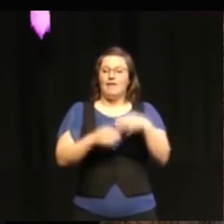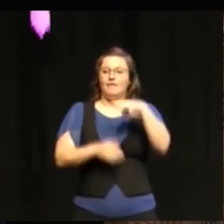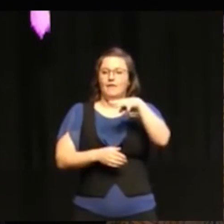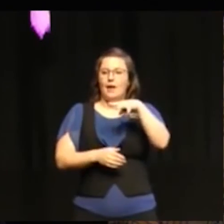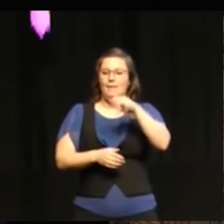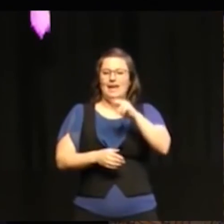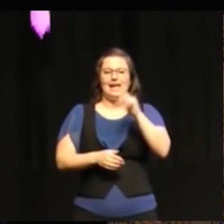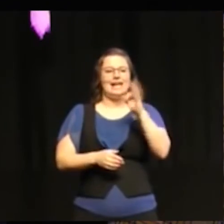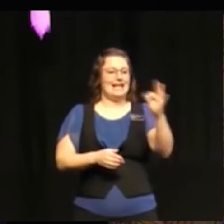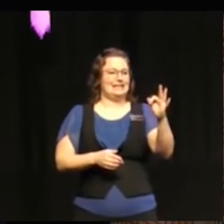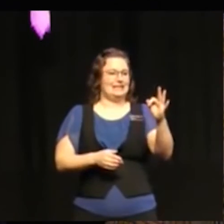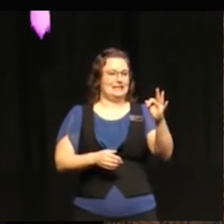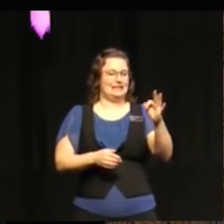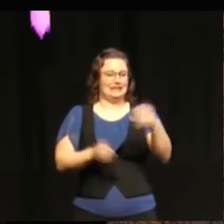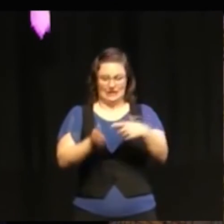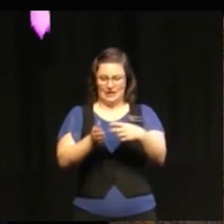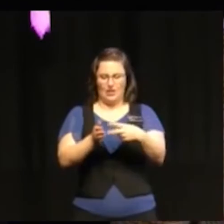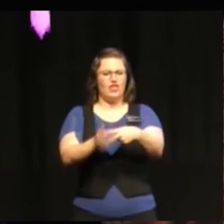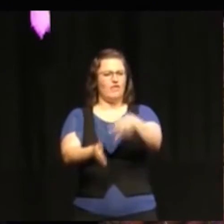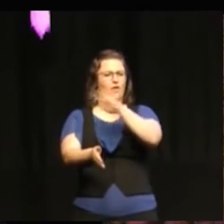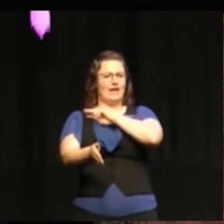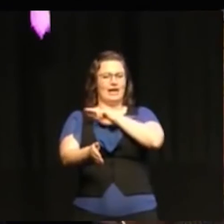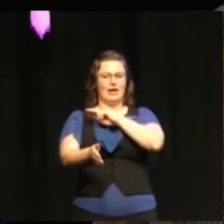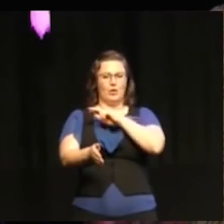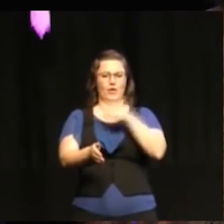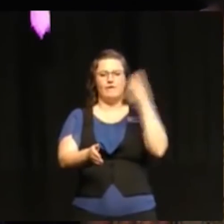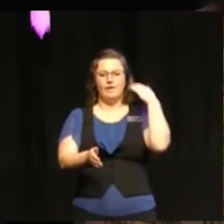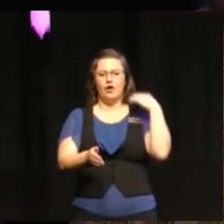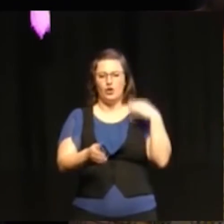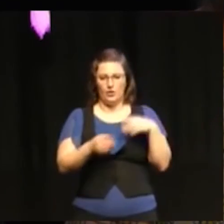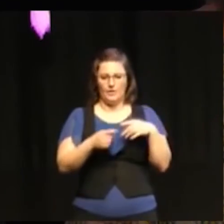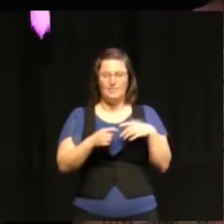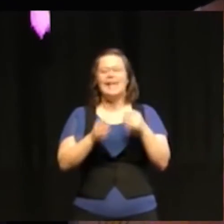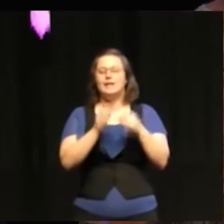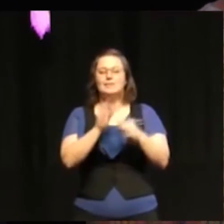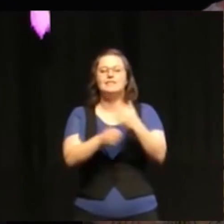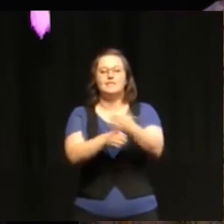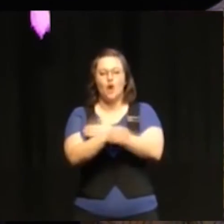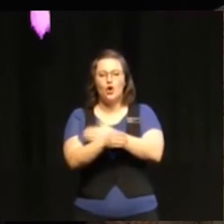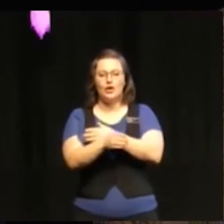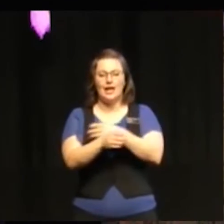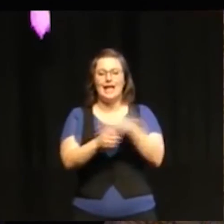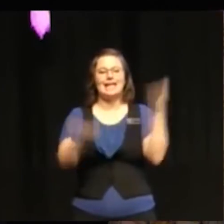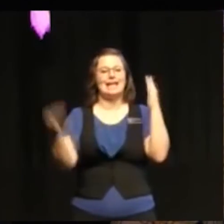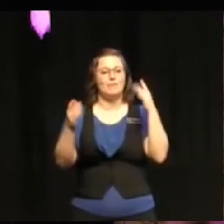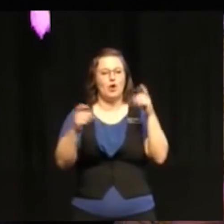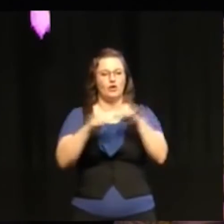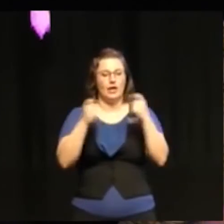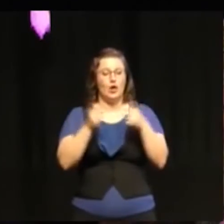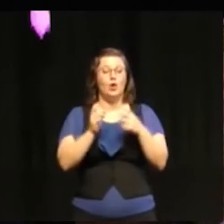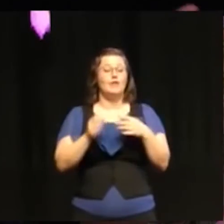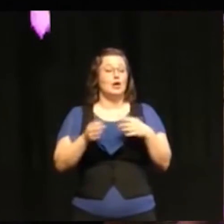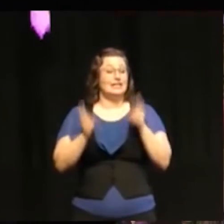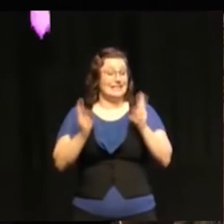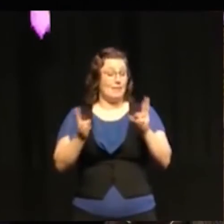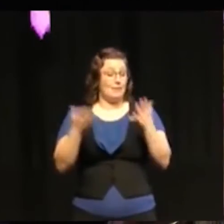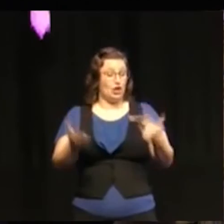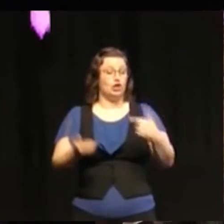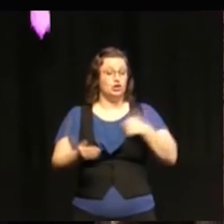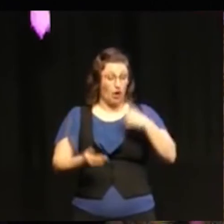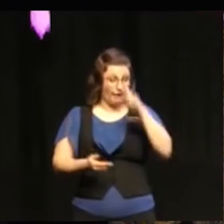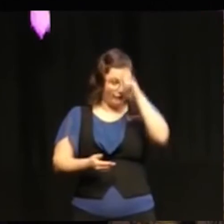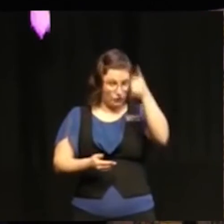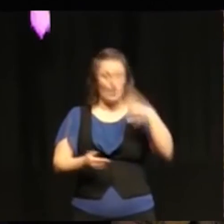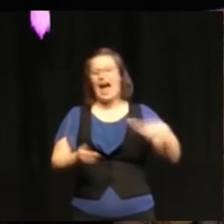climate summit and I was there that particular day when the world realized that Donald Trump won the elections with a promise